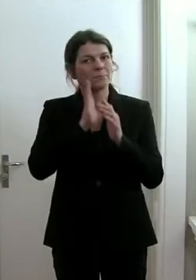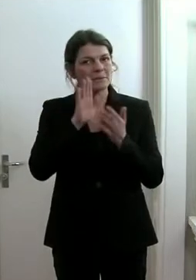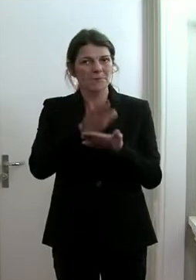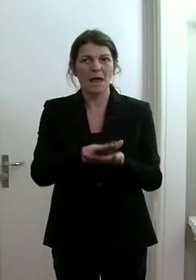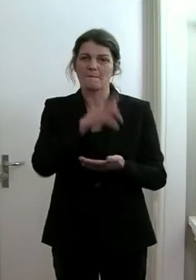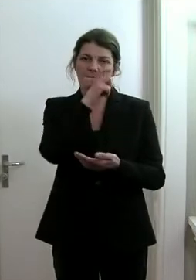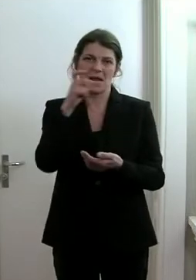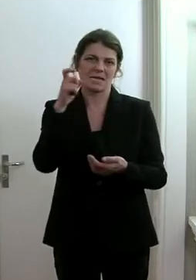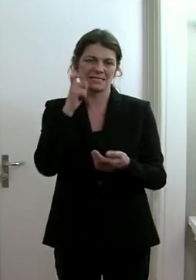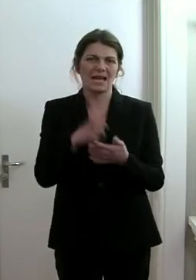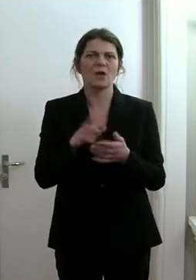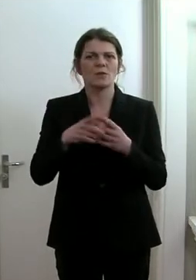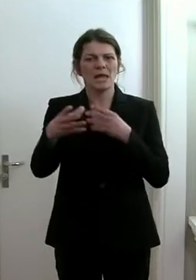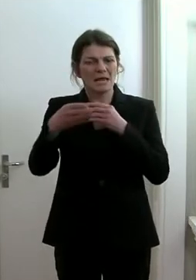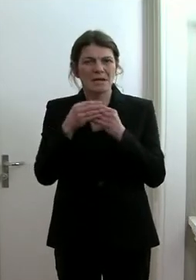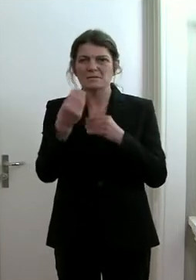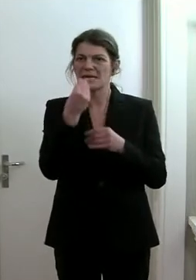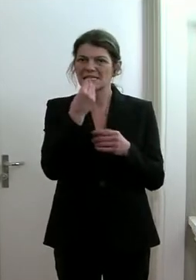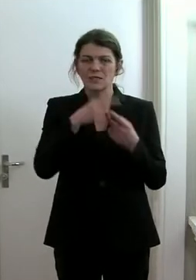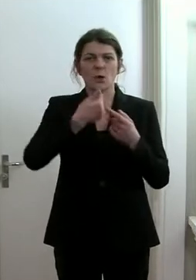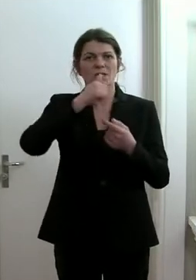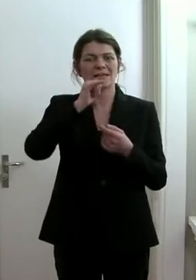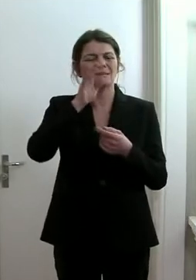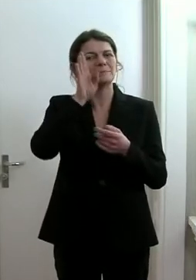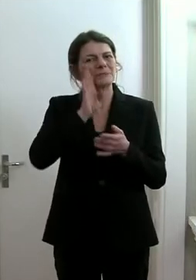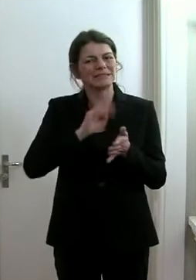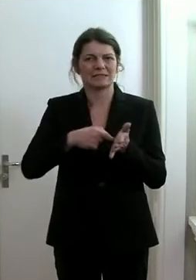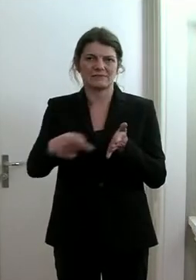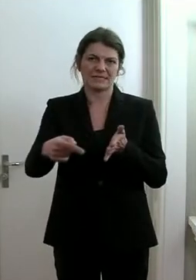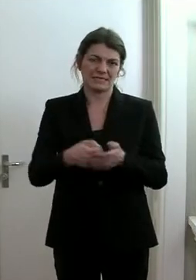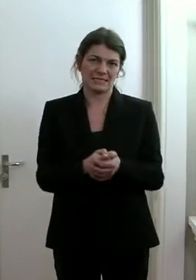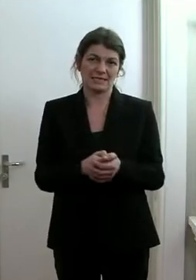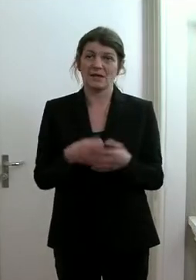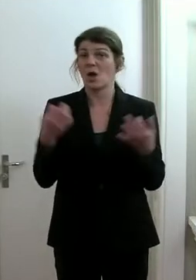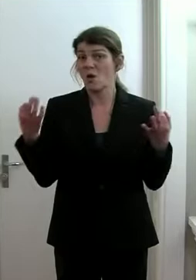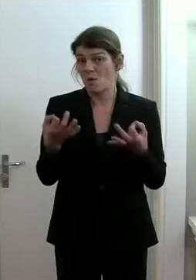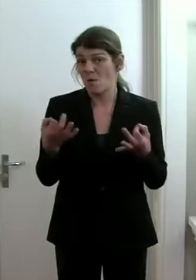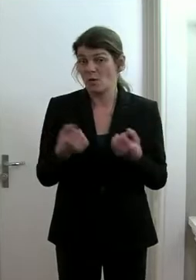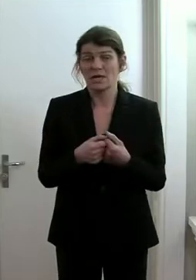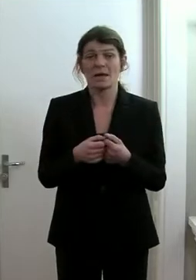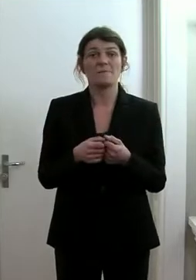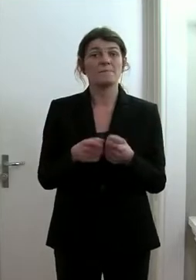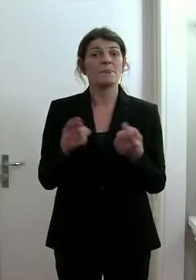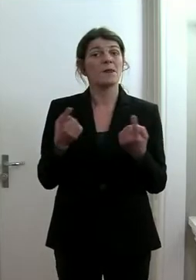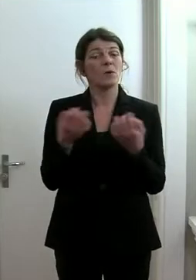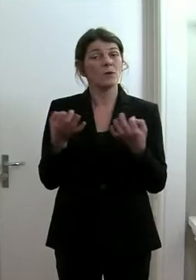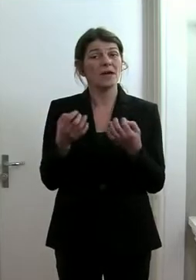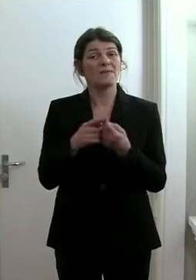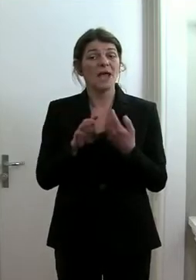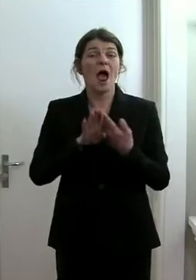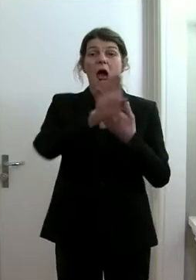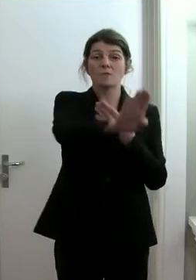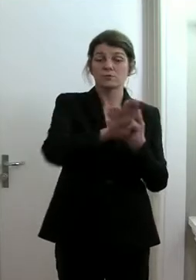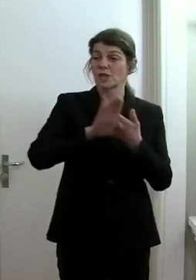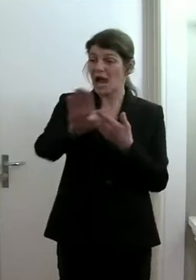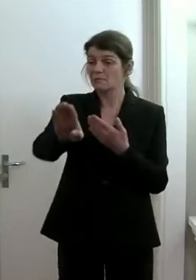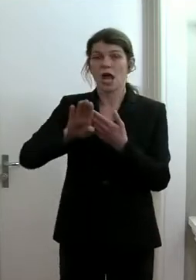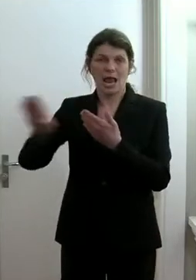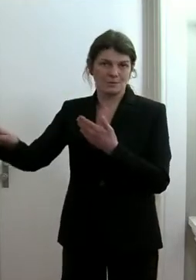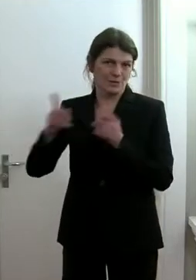zu tragen und auf gemeinsames Essen und Trinken möglichst zu verzichten oder einen großen Abstand